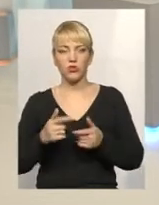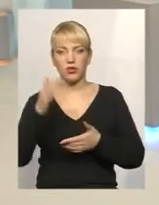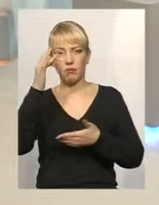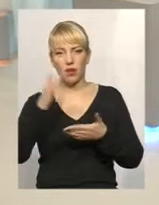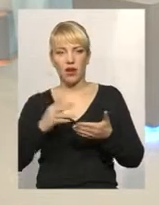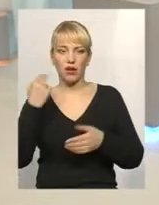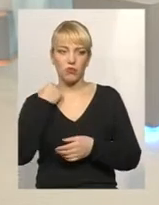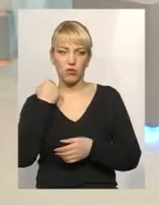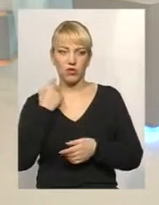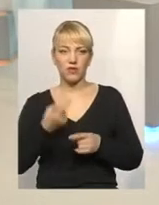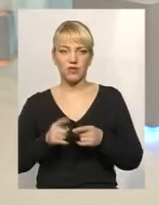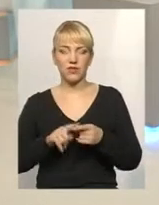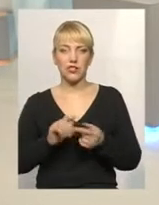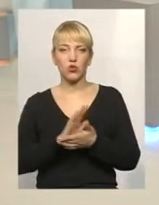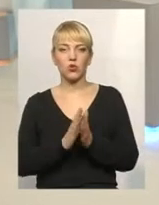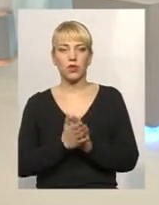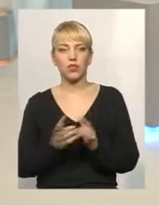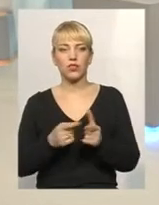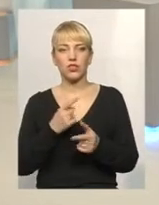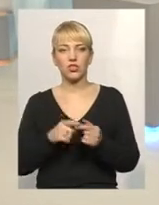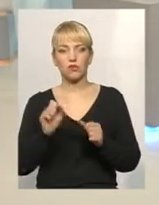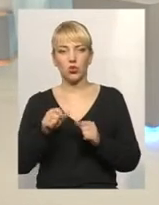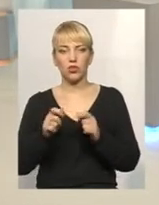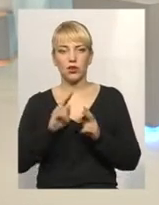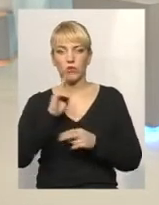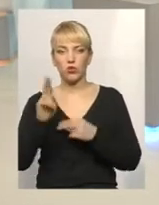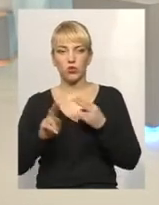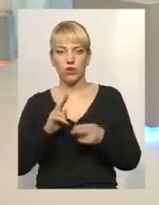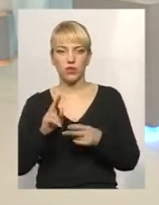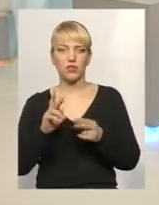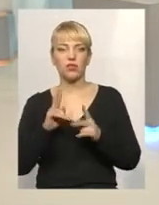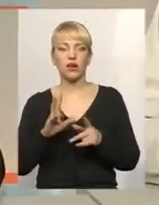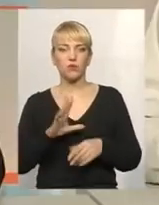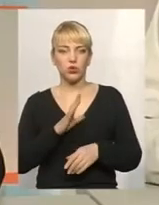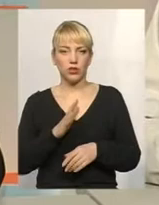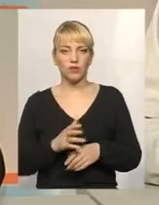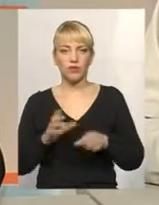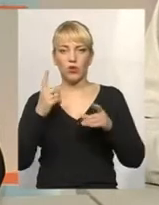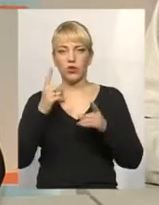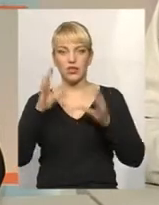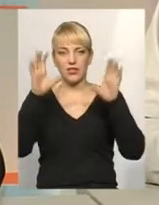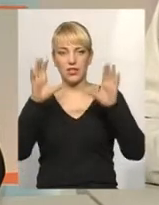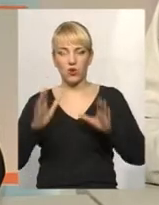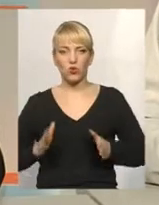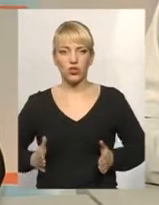боржників. цій ситуації, чи може позиватися в ОСББ, як може впливати? Один законний шлях